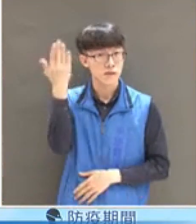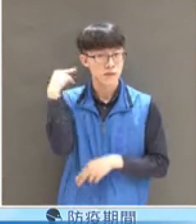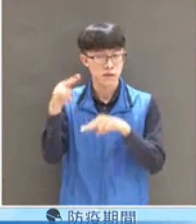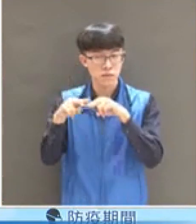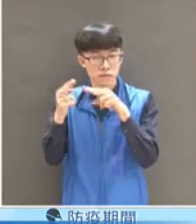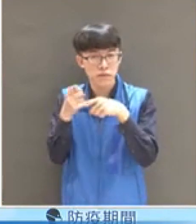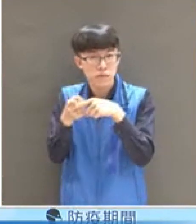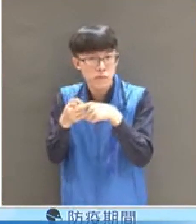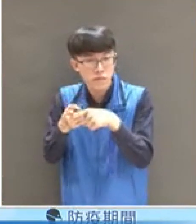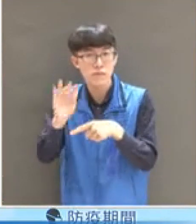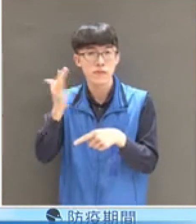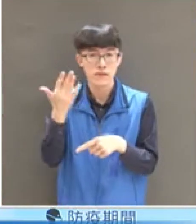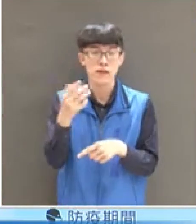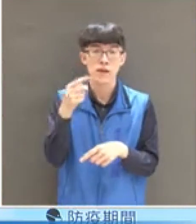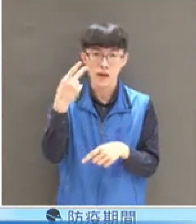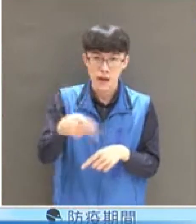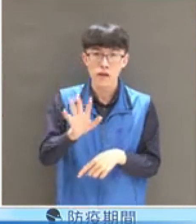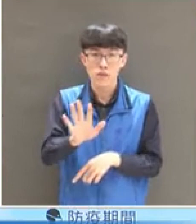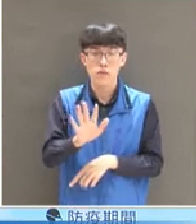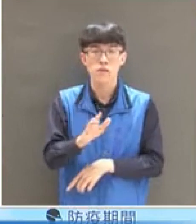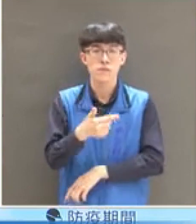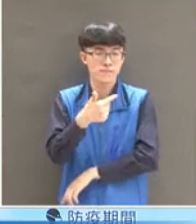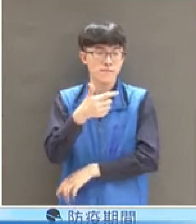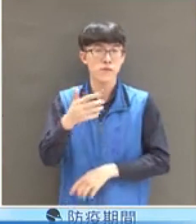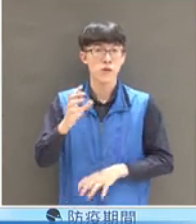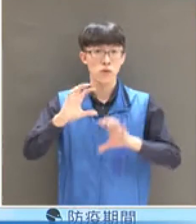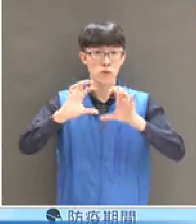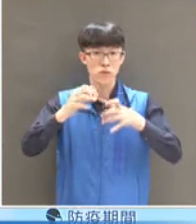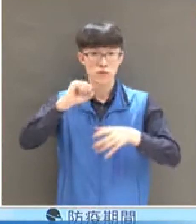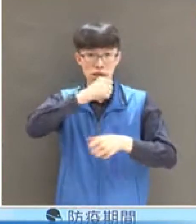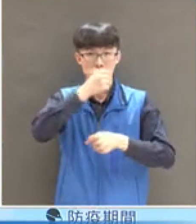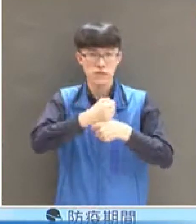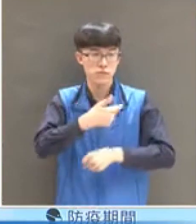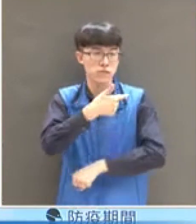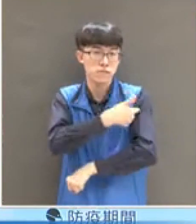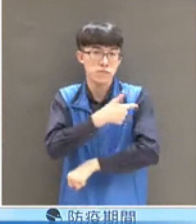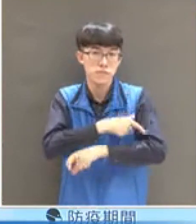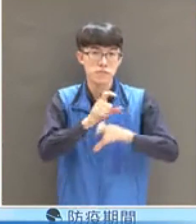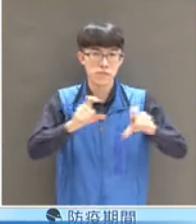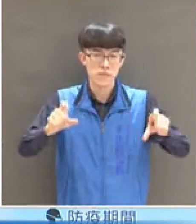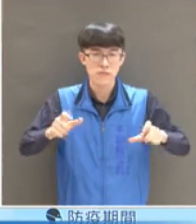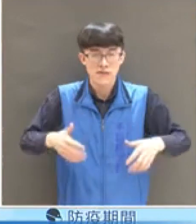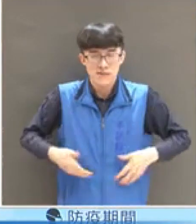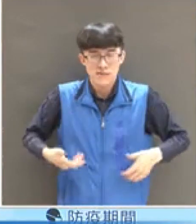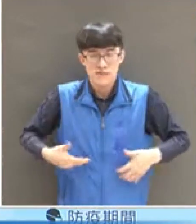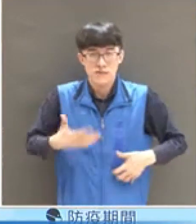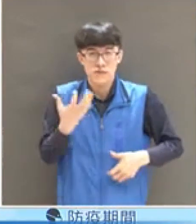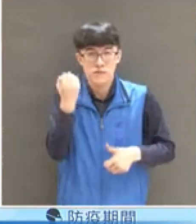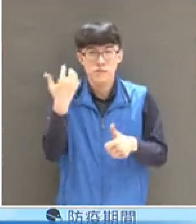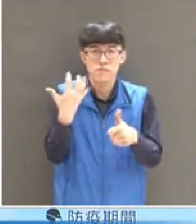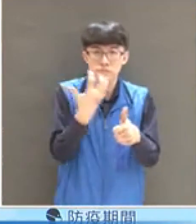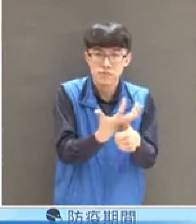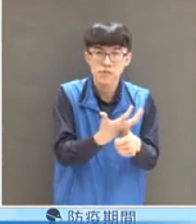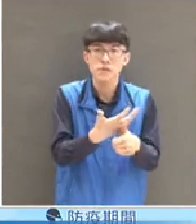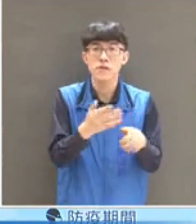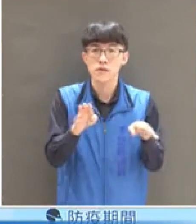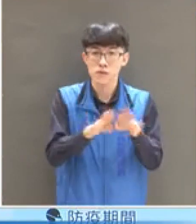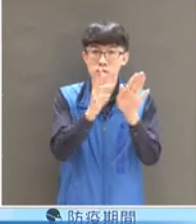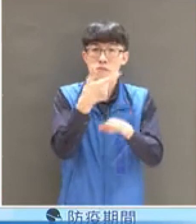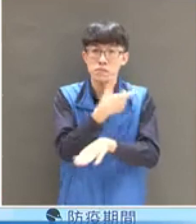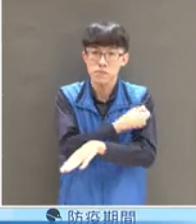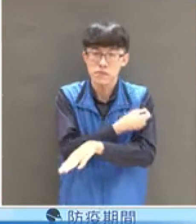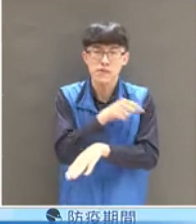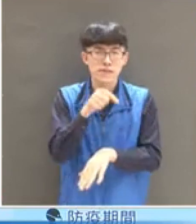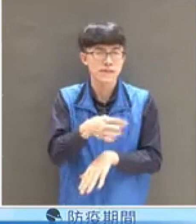苗的發展昨天的通過緊急授權感覺都是爭議的開始所以政府該做